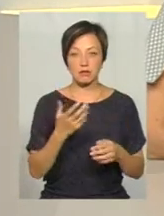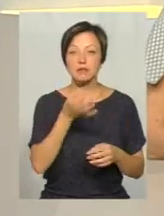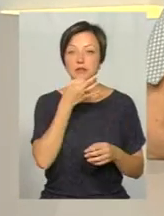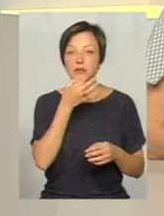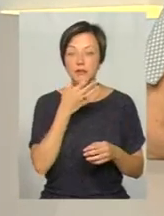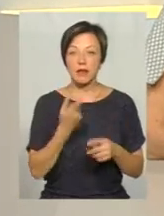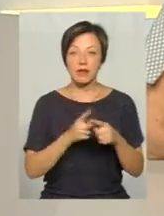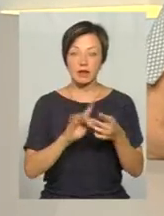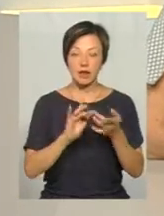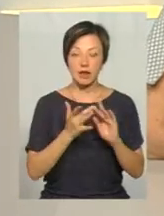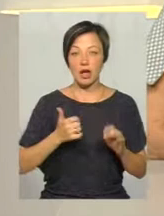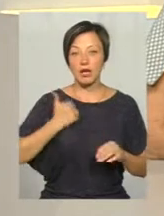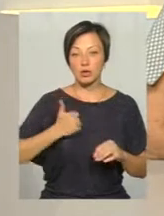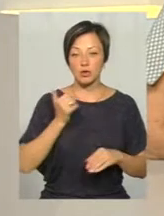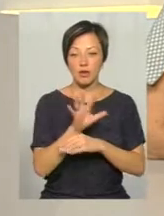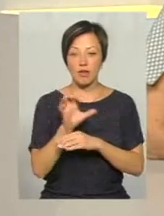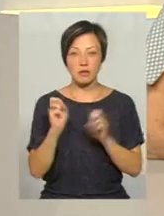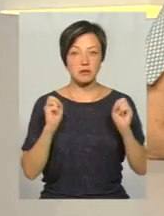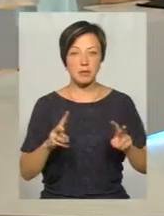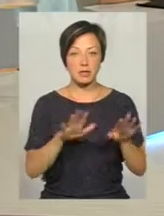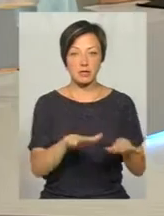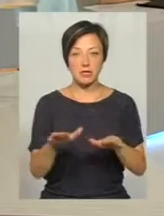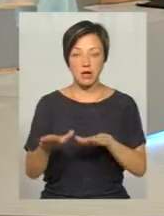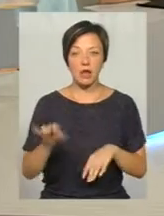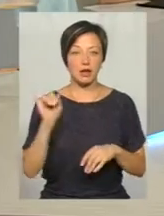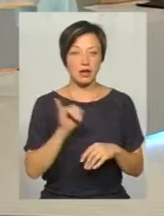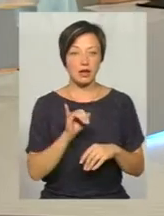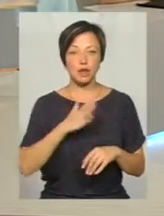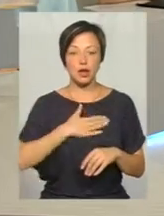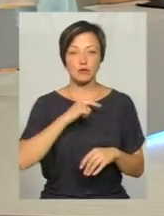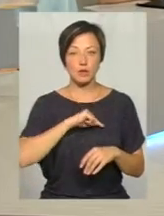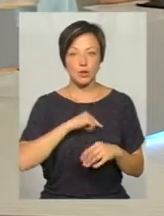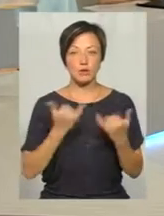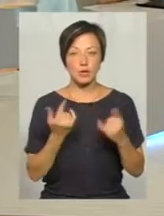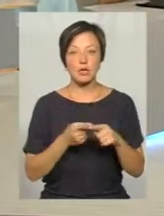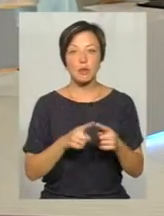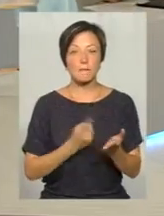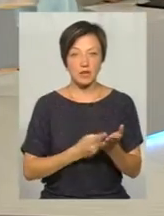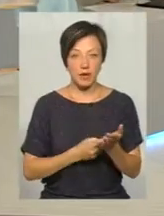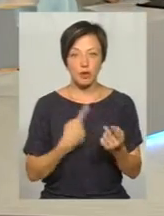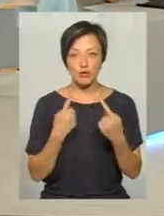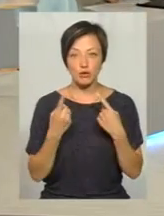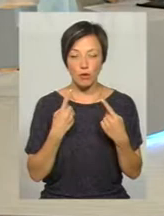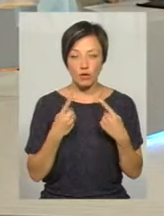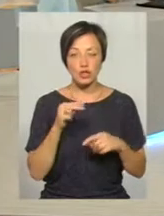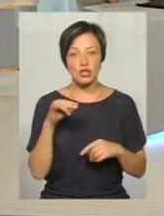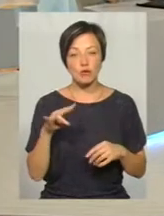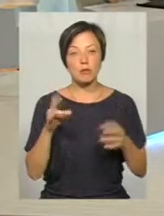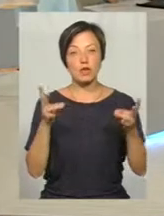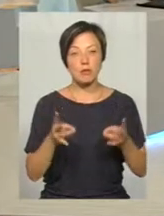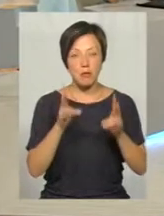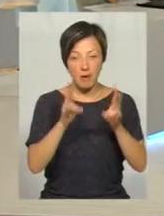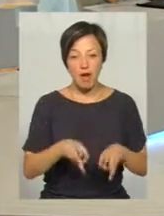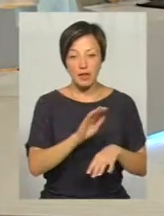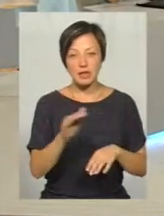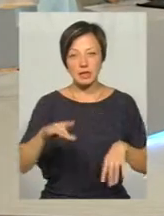В соцмережах хизуються світлинами в небезпечних місцях, і наш психолог сьогодні це підтвердила в розмові. Чи потерпали діти